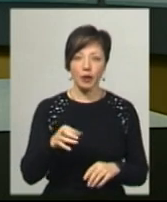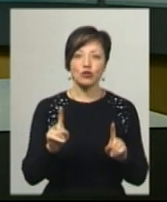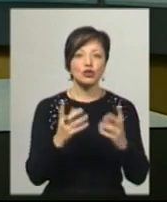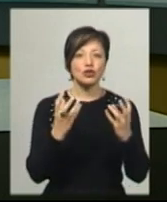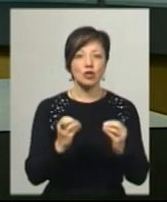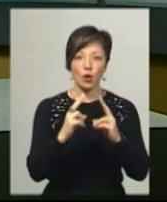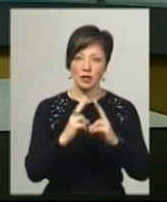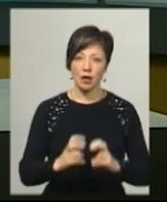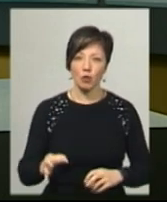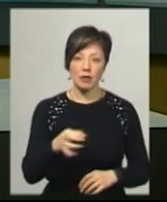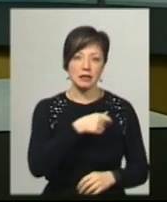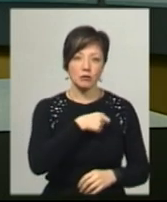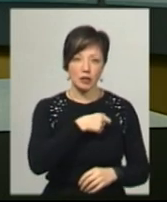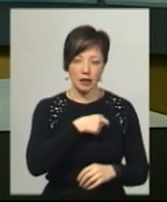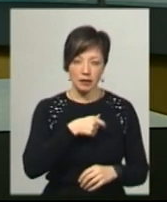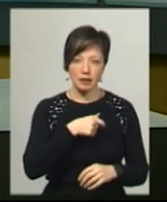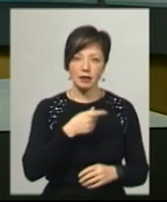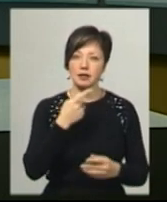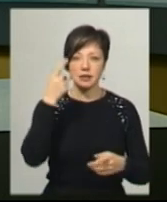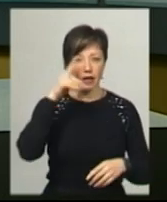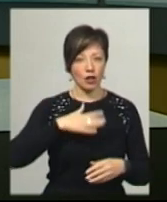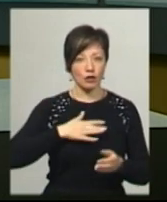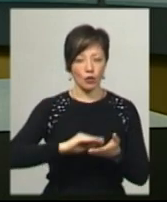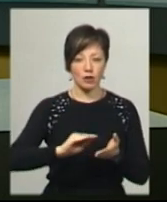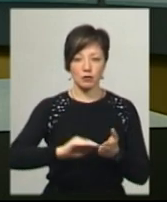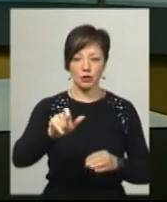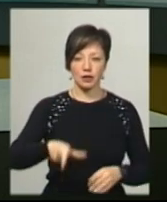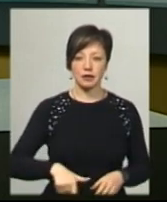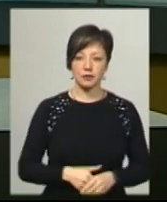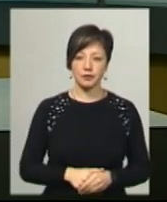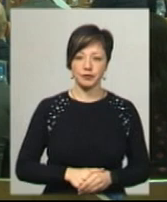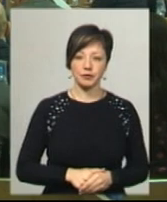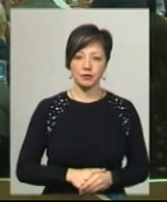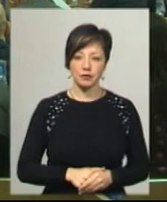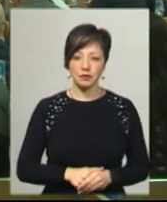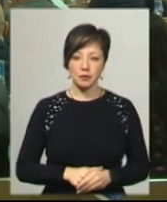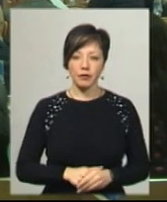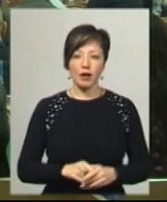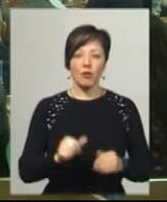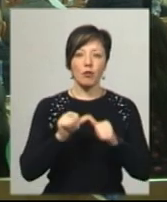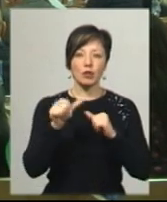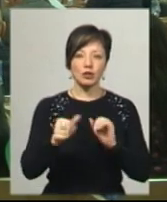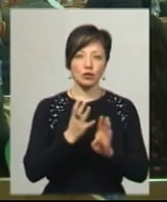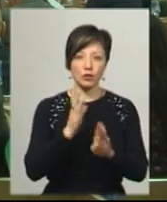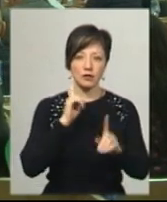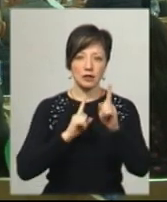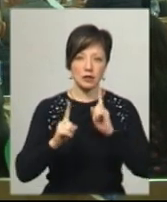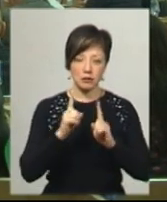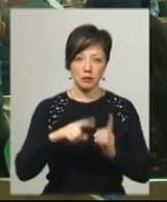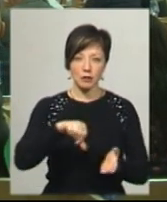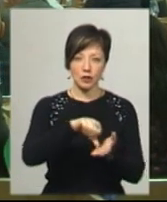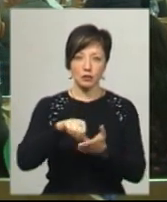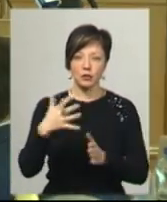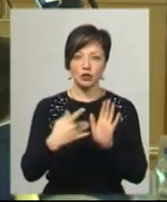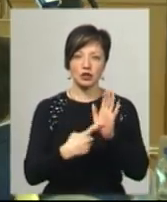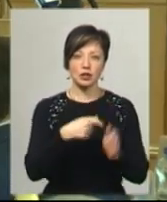розглянули обласні обранці на пленарному засіданні, знає Анастасія Збродова На позачерговій сесії обласної ради присутні